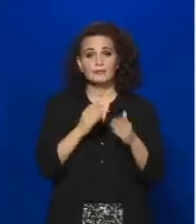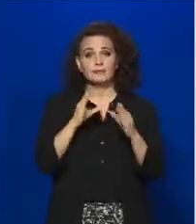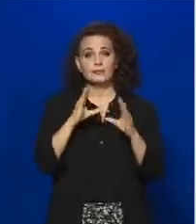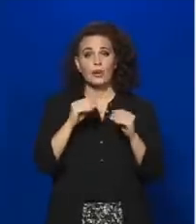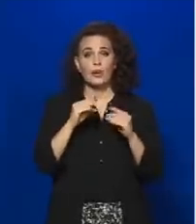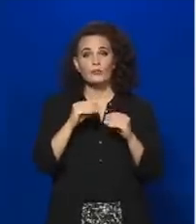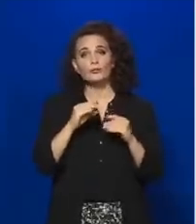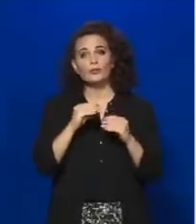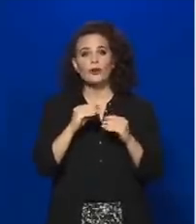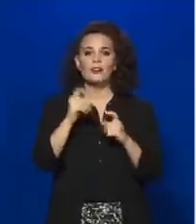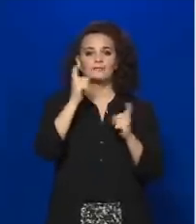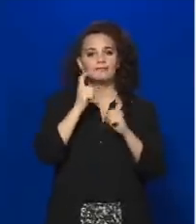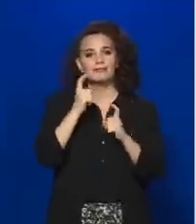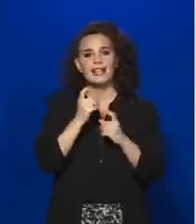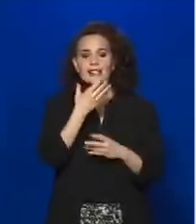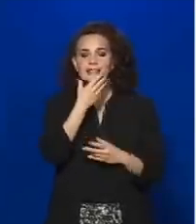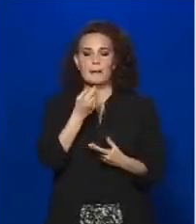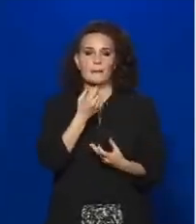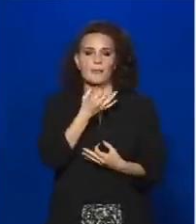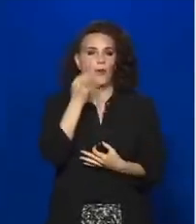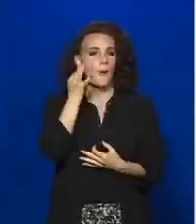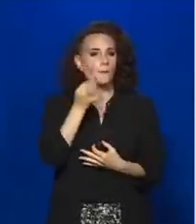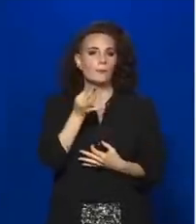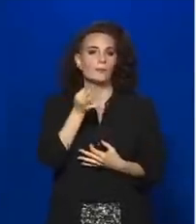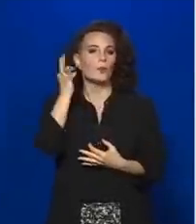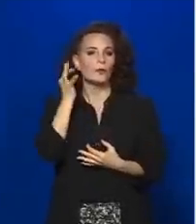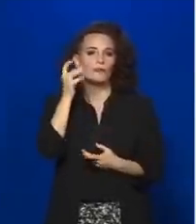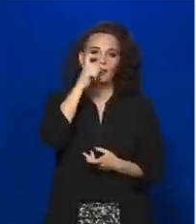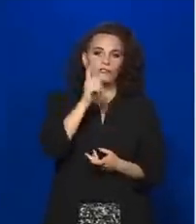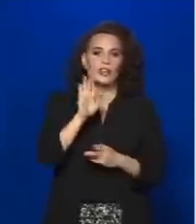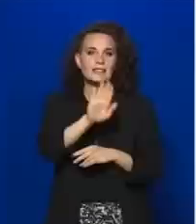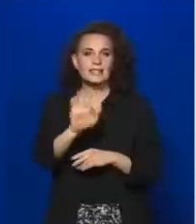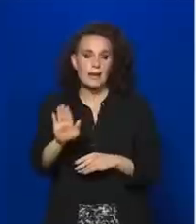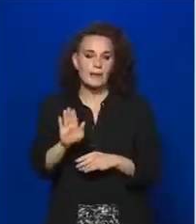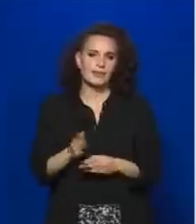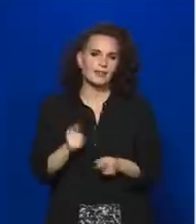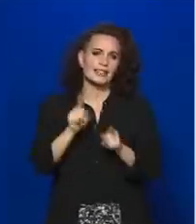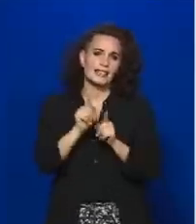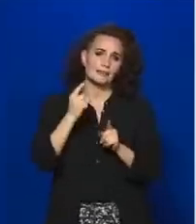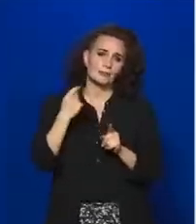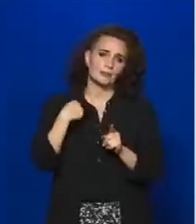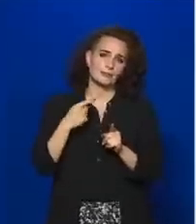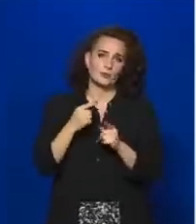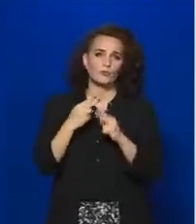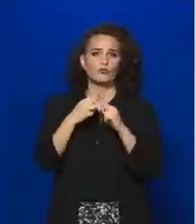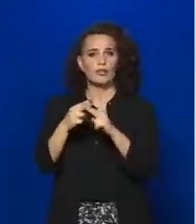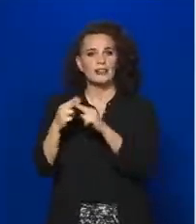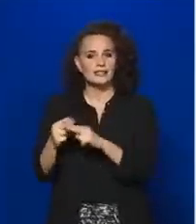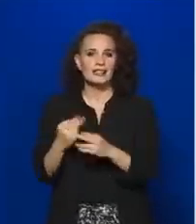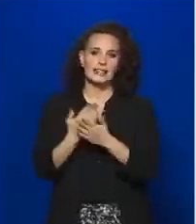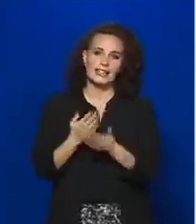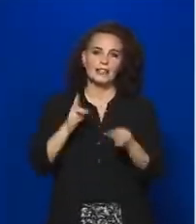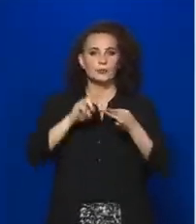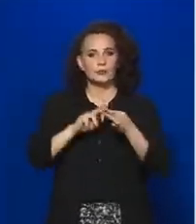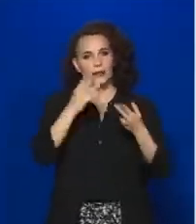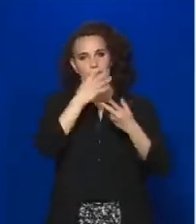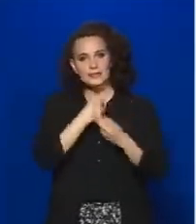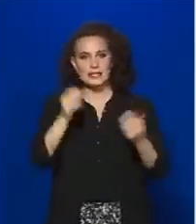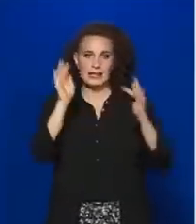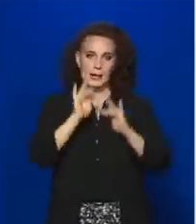napférfiak és nők számára, ugye ezzel mi segíteni tudjuk ennek a megünneplését.